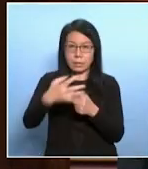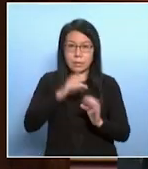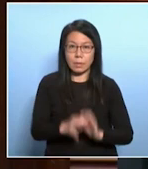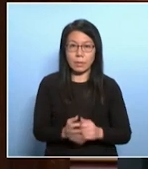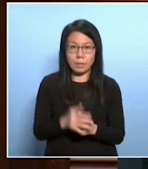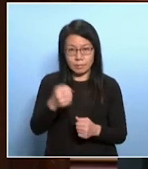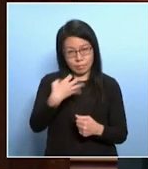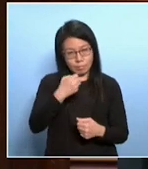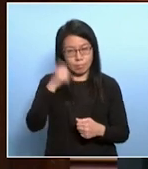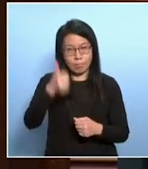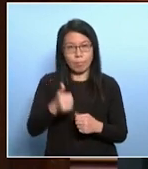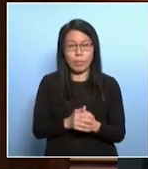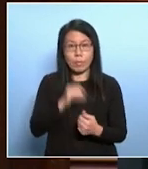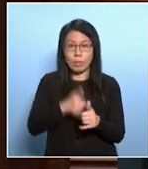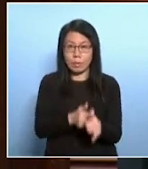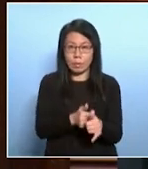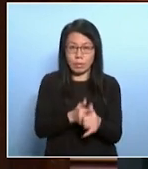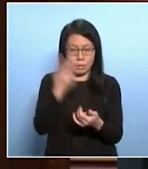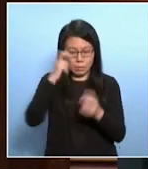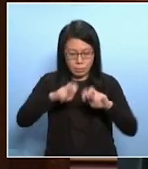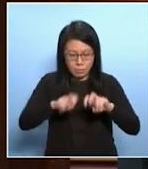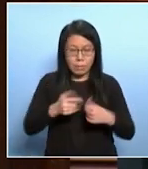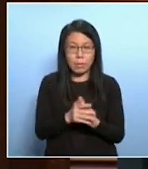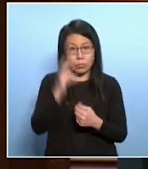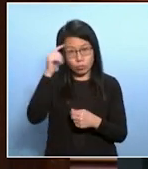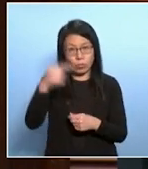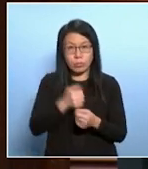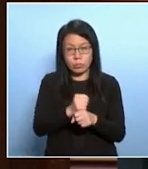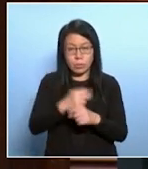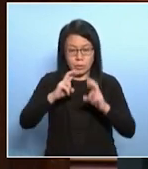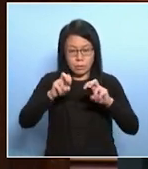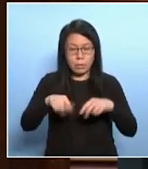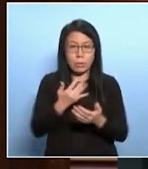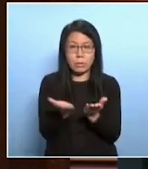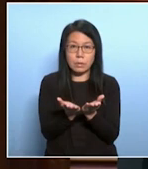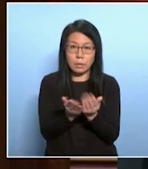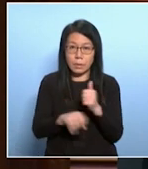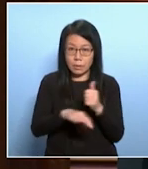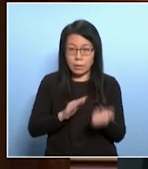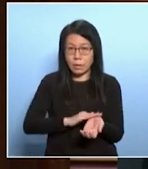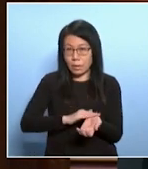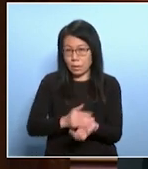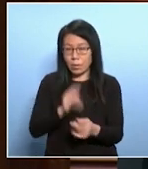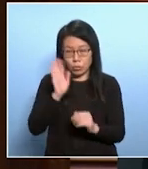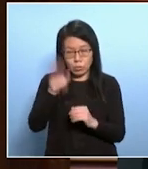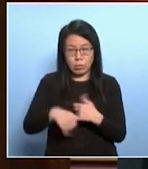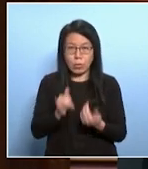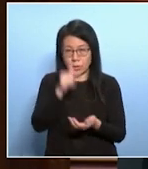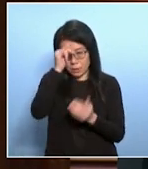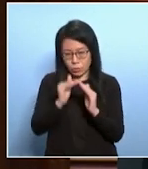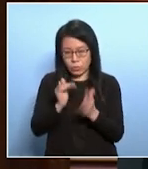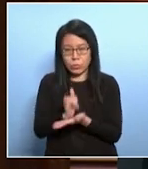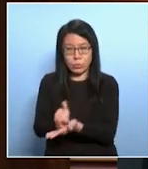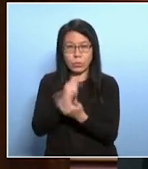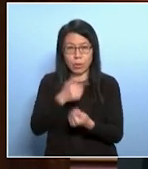提議很好跟進個案那個研究我們都很想做一些研究去證明基層醫療真的可以減低到日後住院醫療